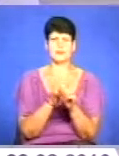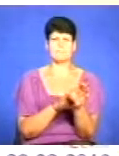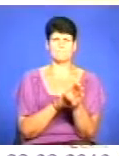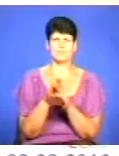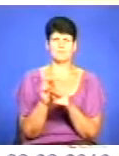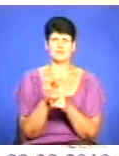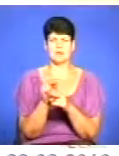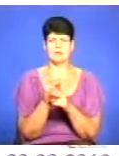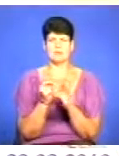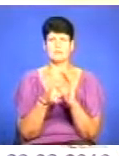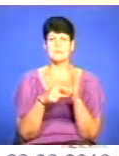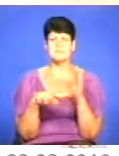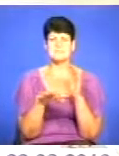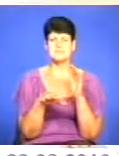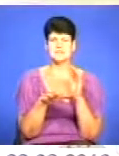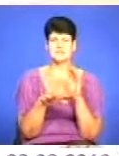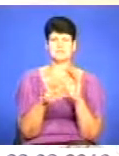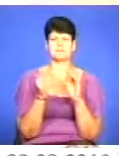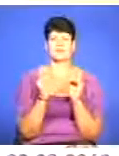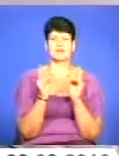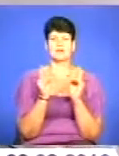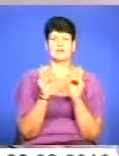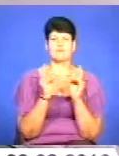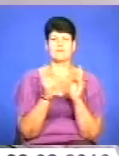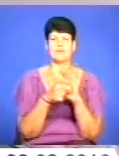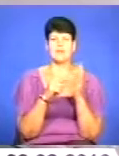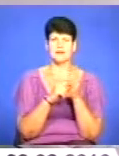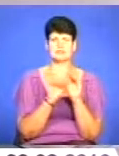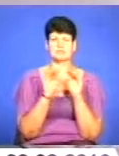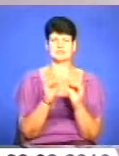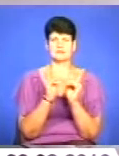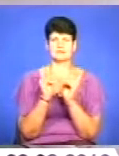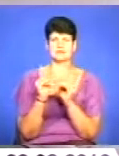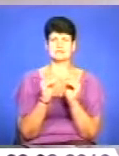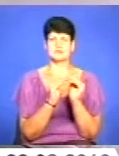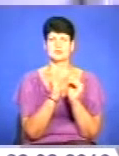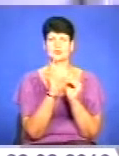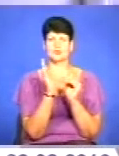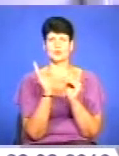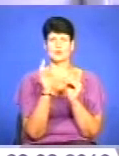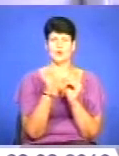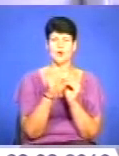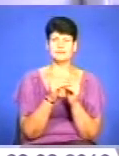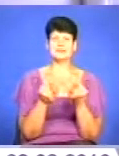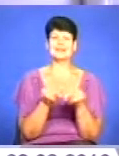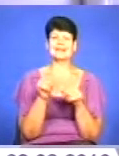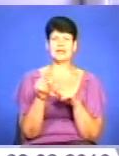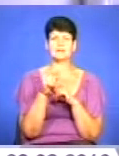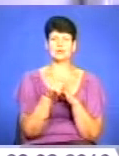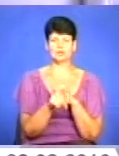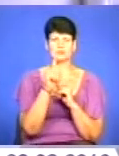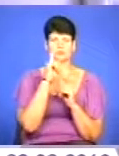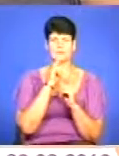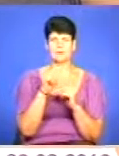ремонт приміщень. Палати оснастили ортопедичними ліжками із підйомними механізмами. Окрім того, для комфорту пацієнтів